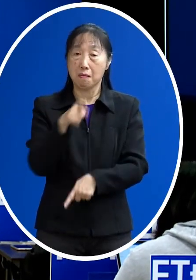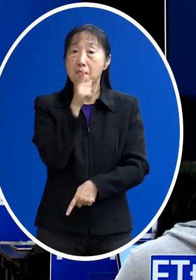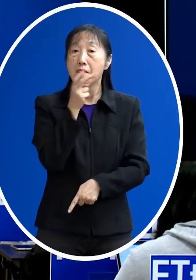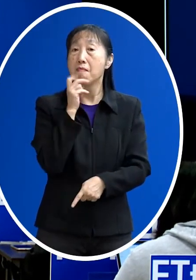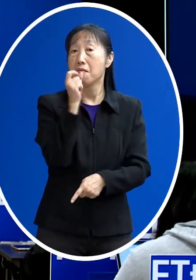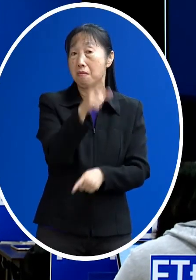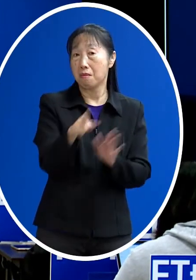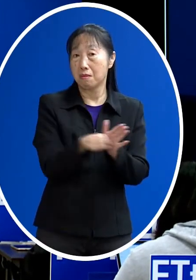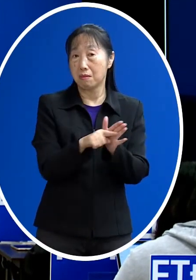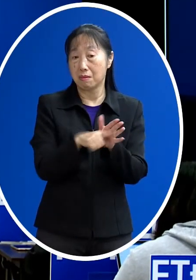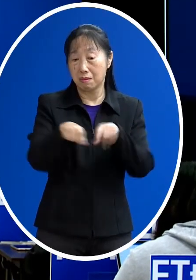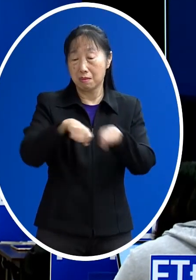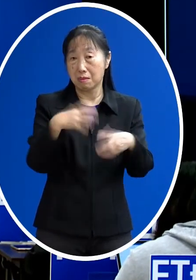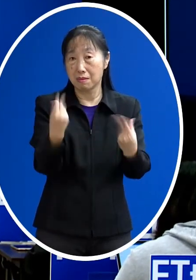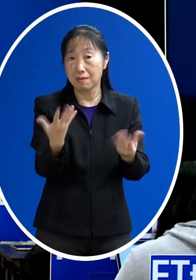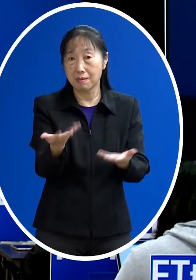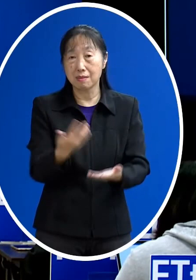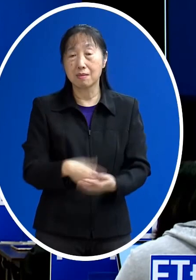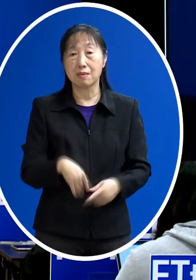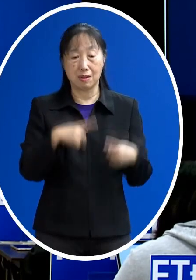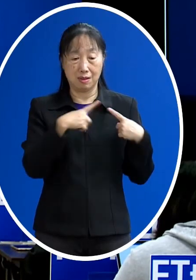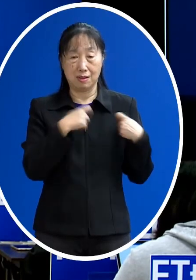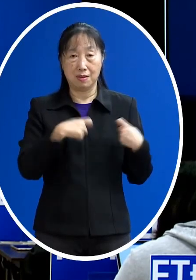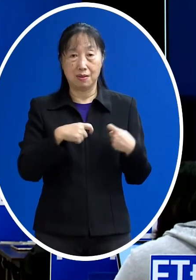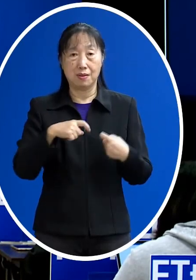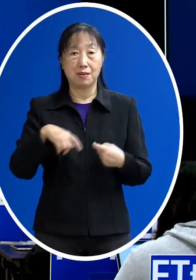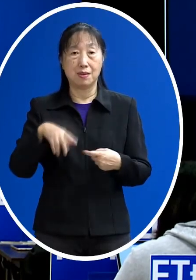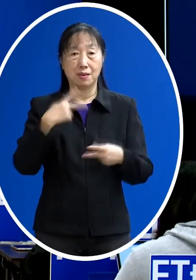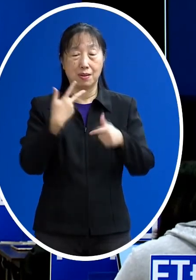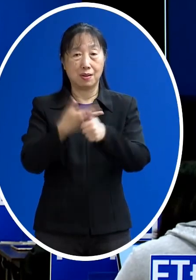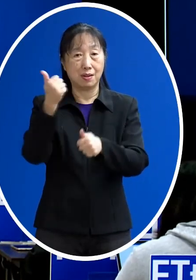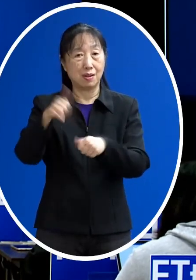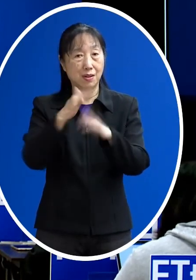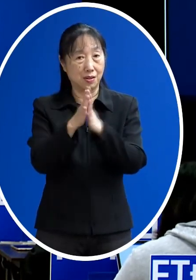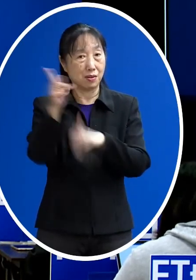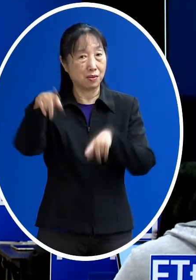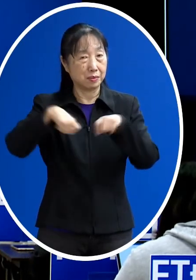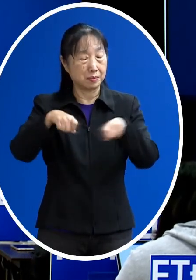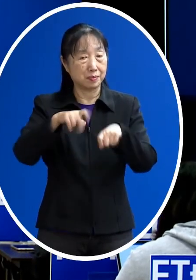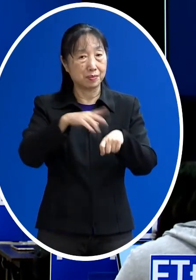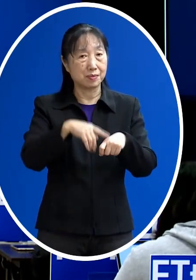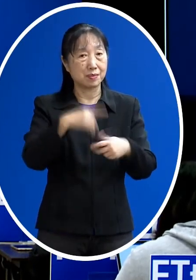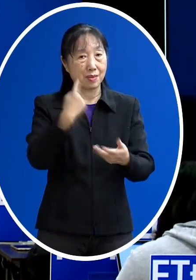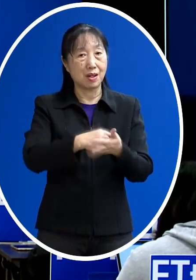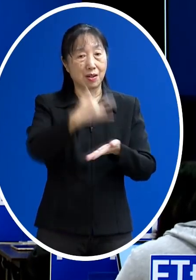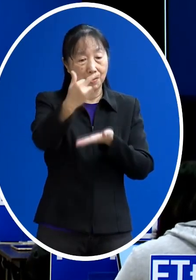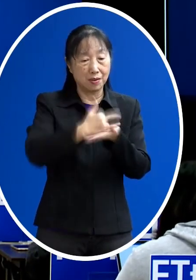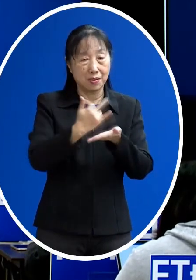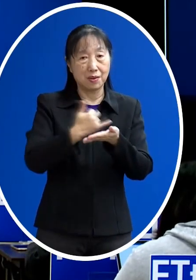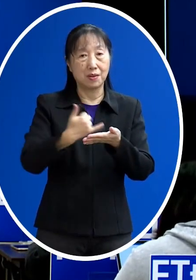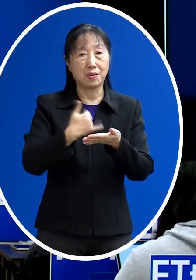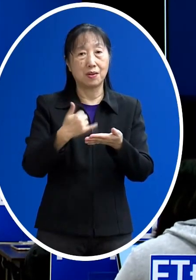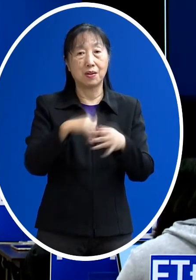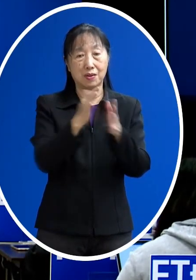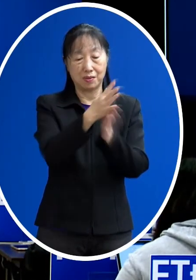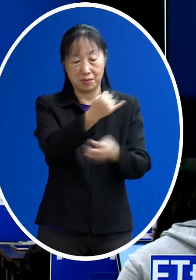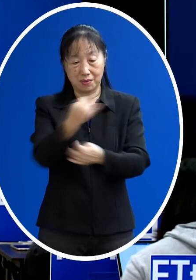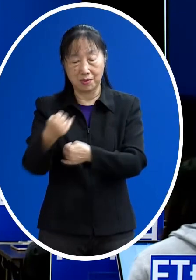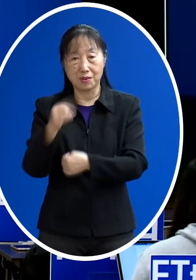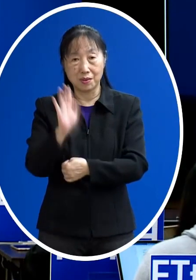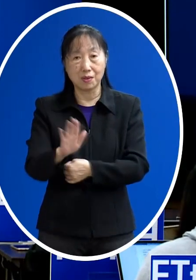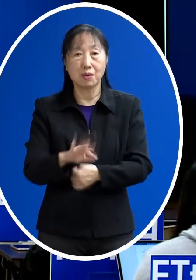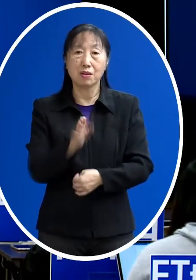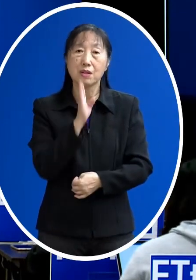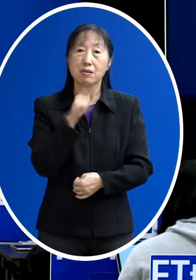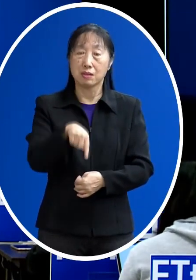像郭台銘在進疫苗的時候都有規則 一週進多少多少都可以預告 但中央都不跟地方政府說